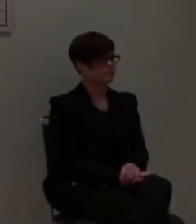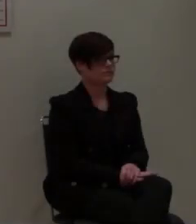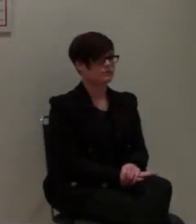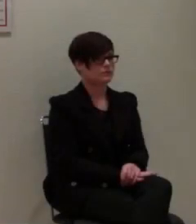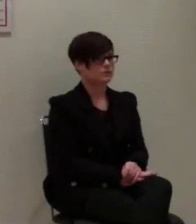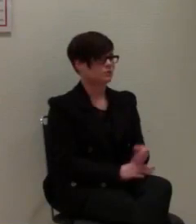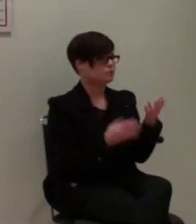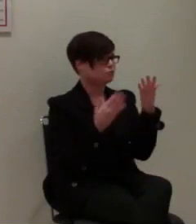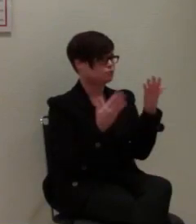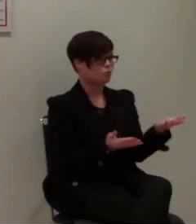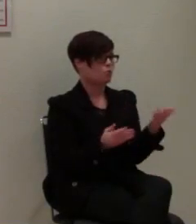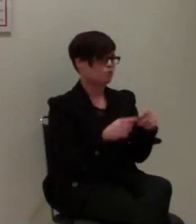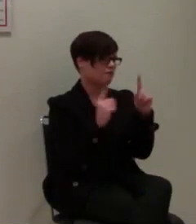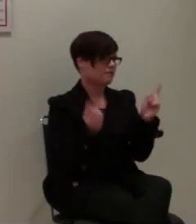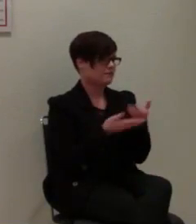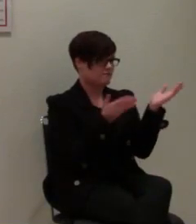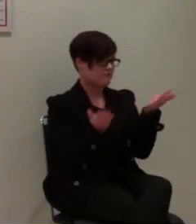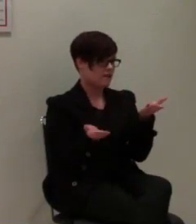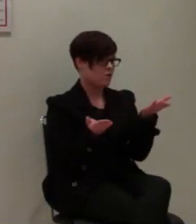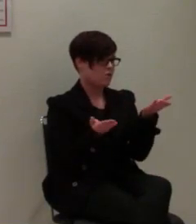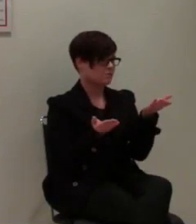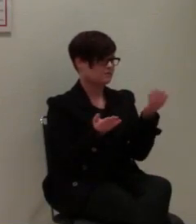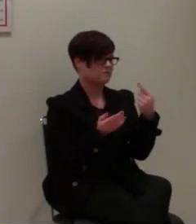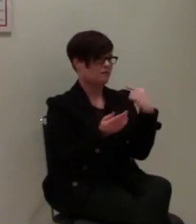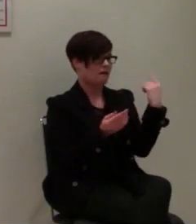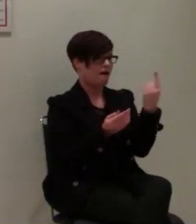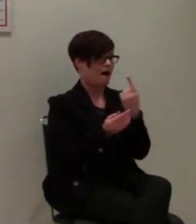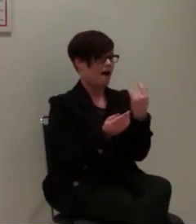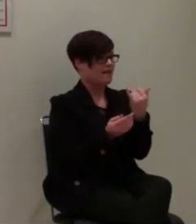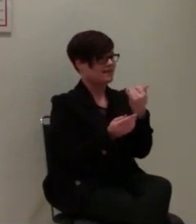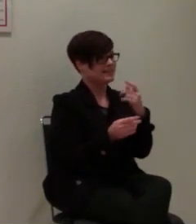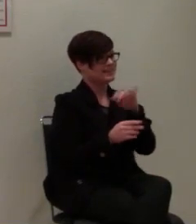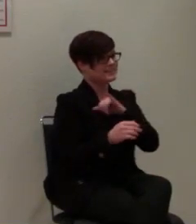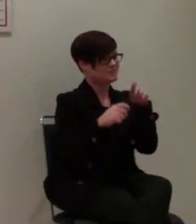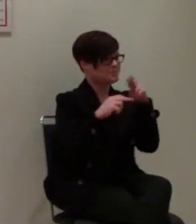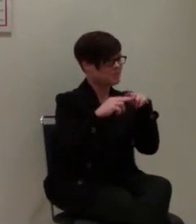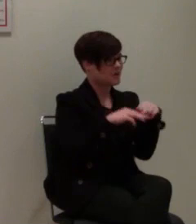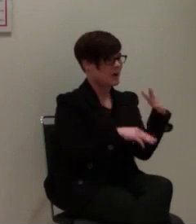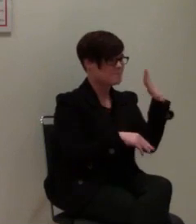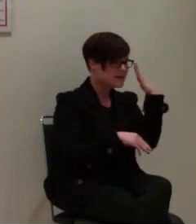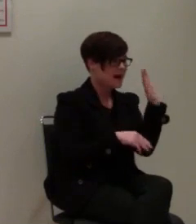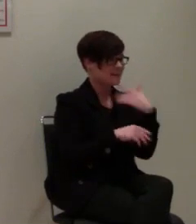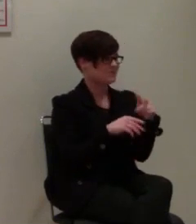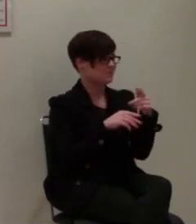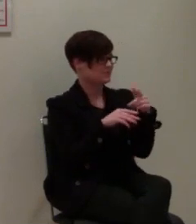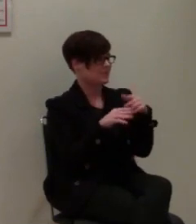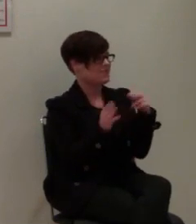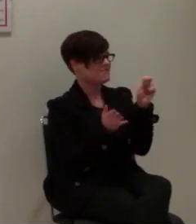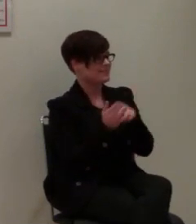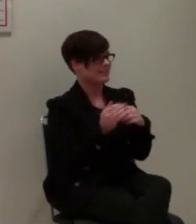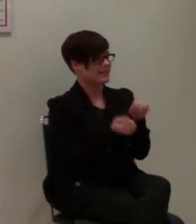So, herzlich willkommen an alle interessierten Bürgerinnen und Bürger, Piraten, Vertreter der Presse.